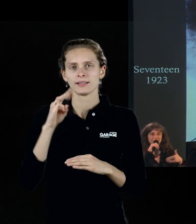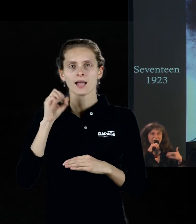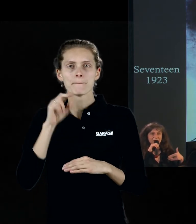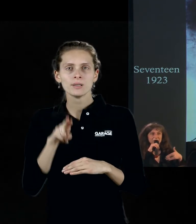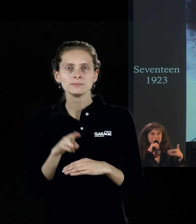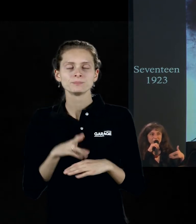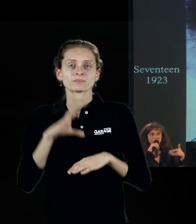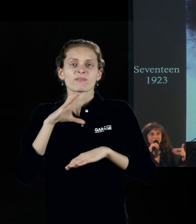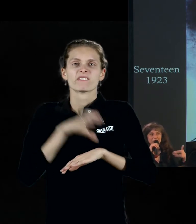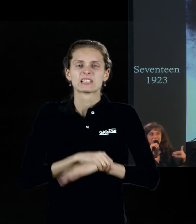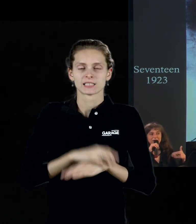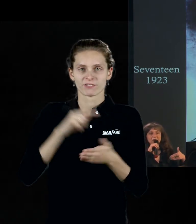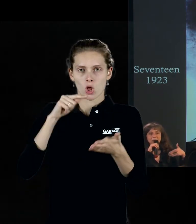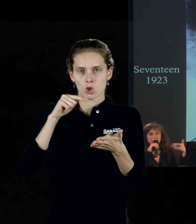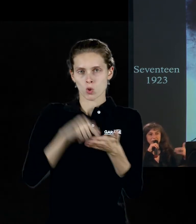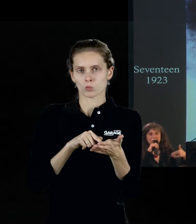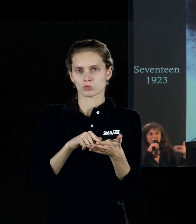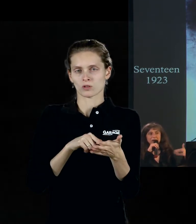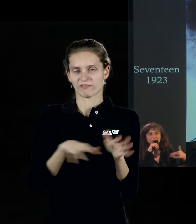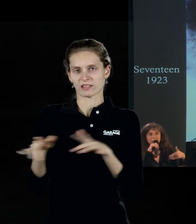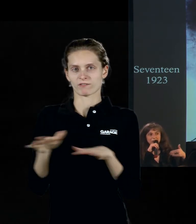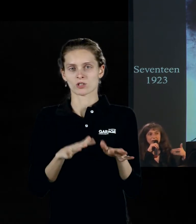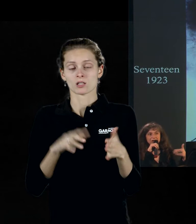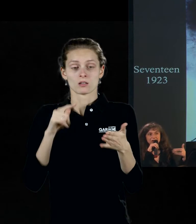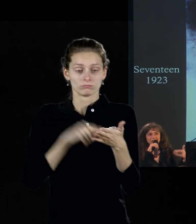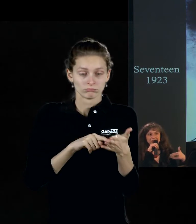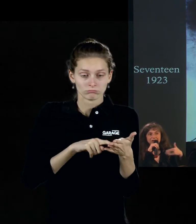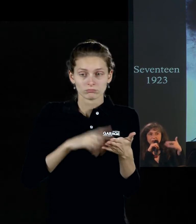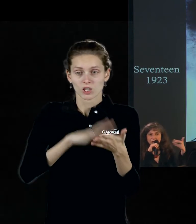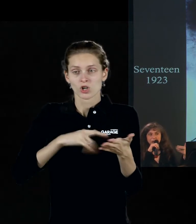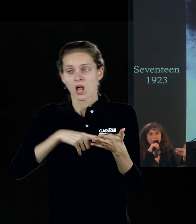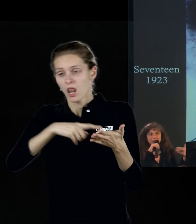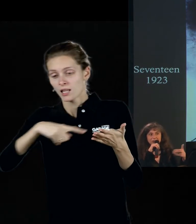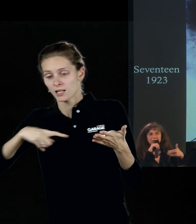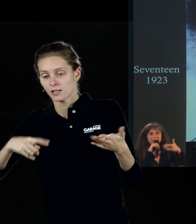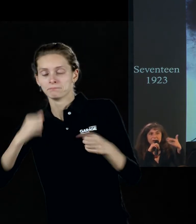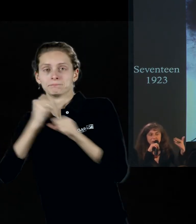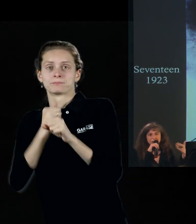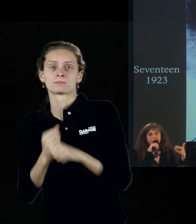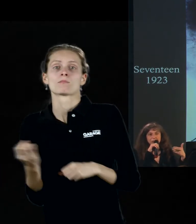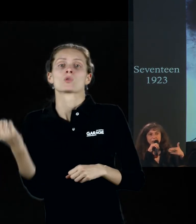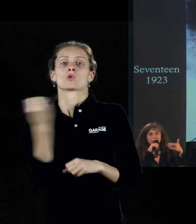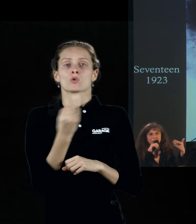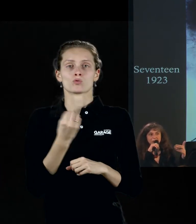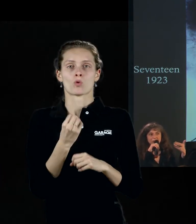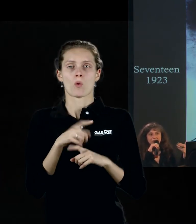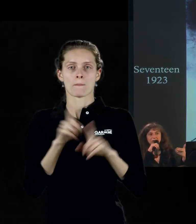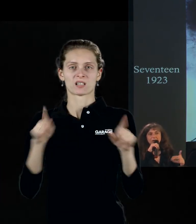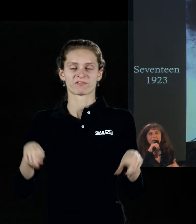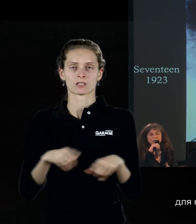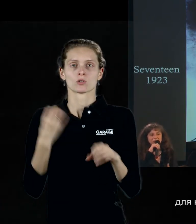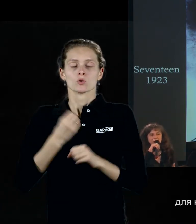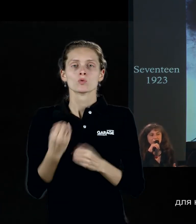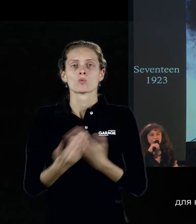зафиксированная точка в движении, после которой линия пойдет дальше и создаст еще одно произведение, еще одни формы, еще одну